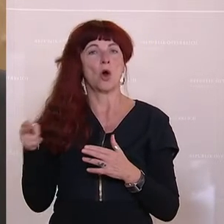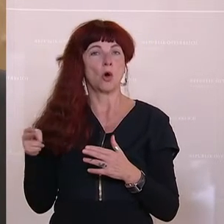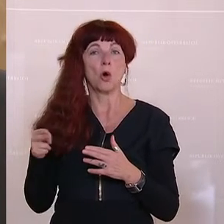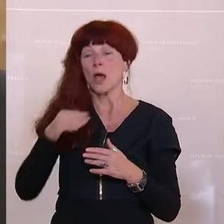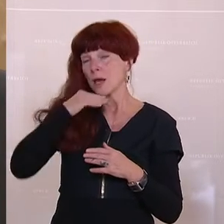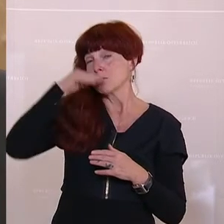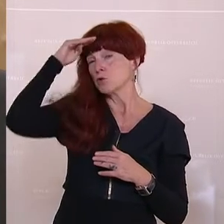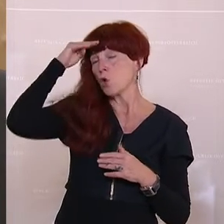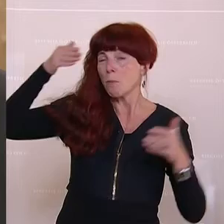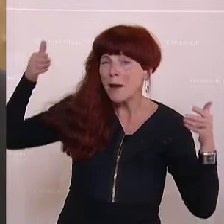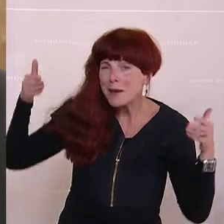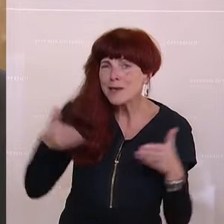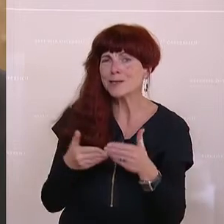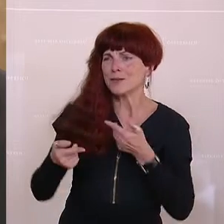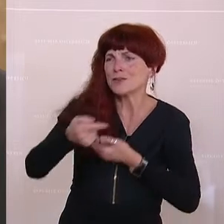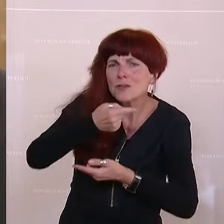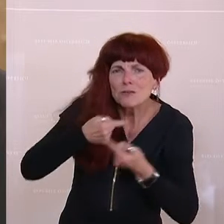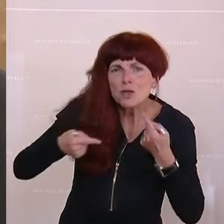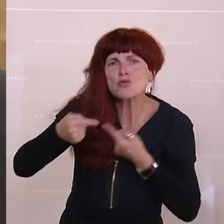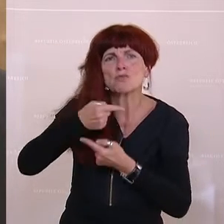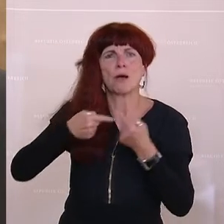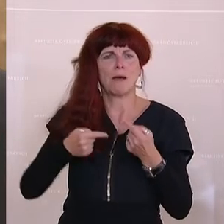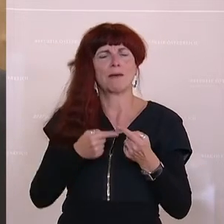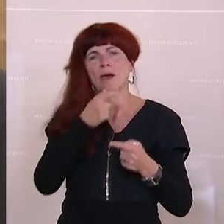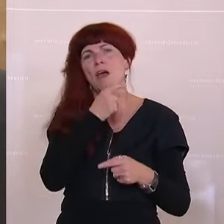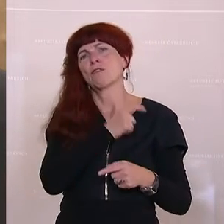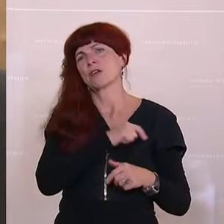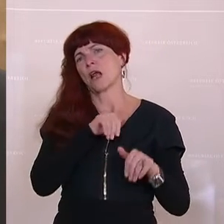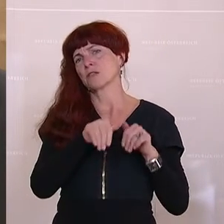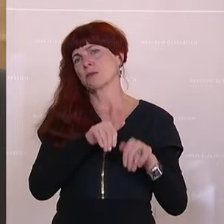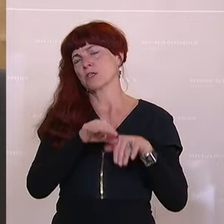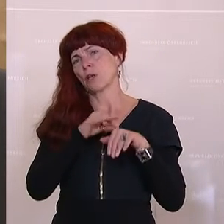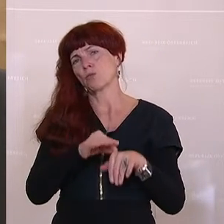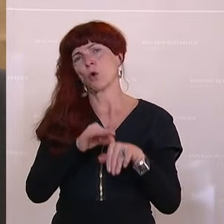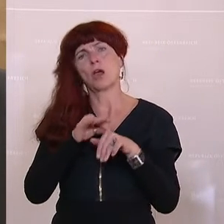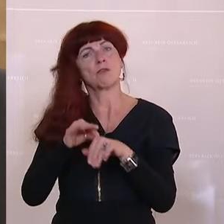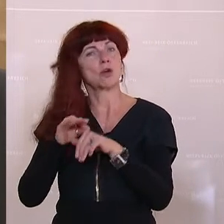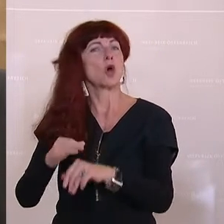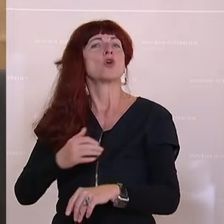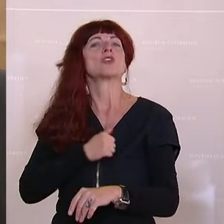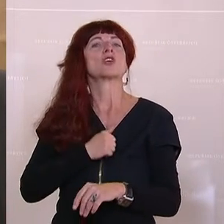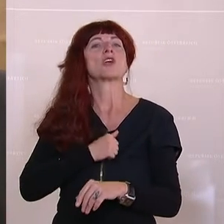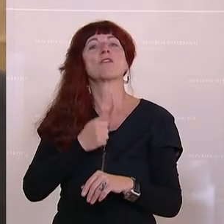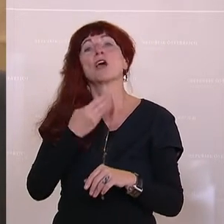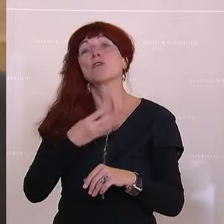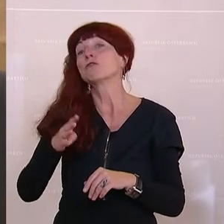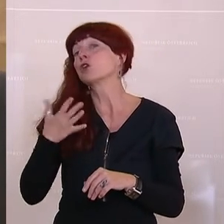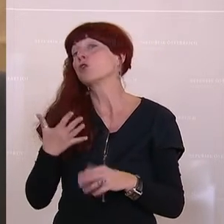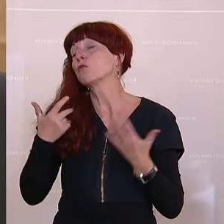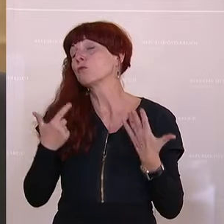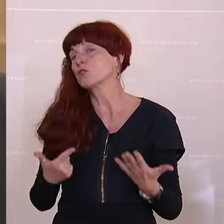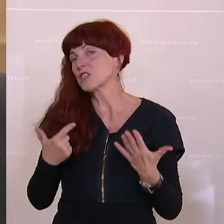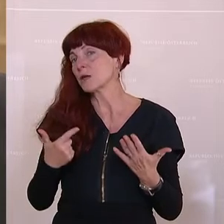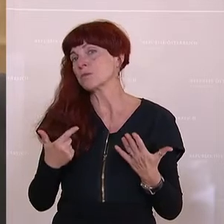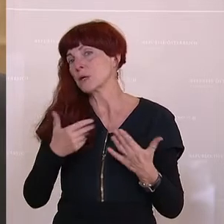intensivste Gespräche mit dem Finanzministerium geführt. Und es ist gelungen, statt 475 Millionen, wie von